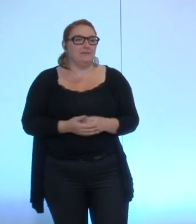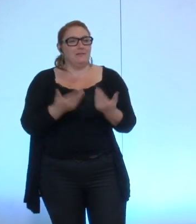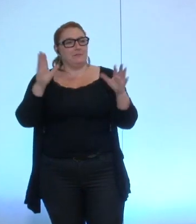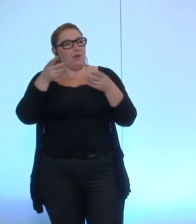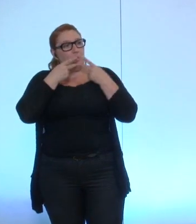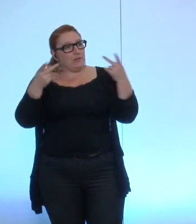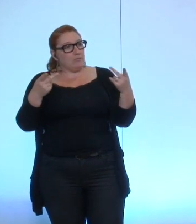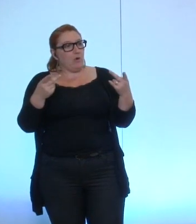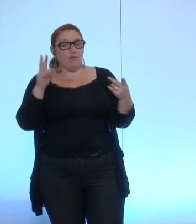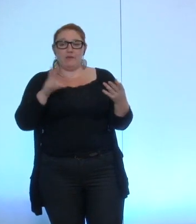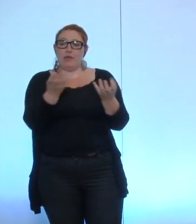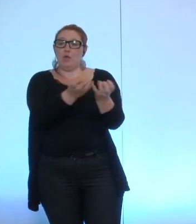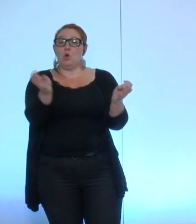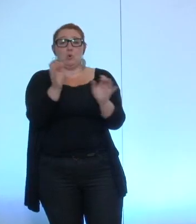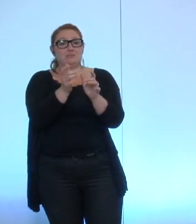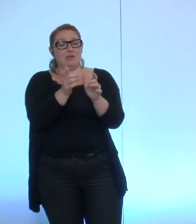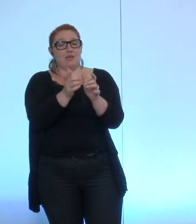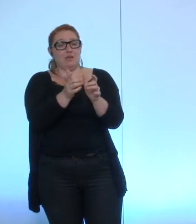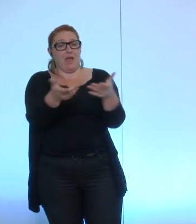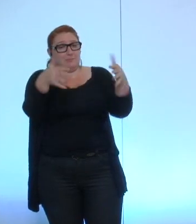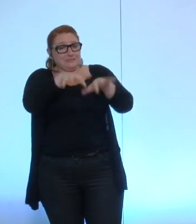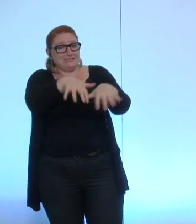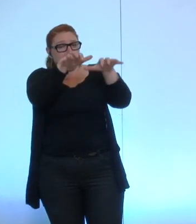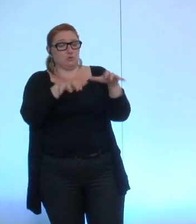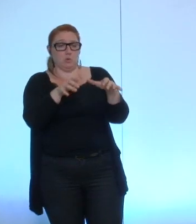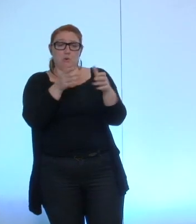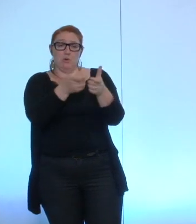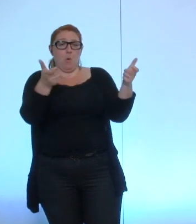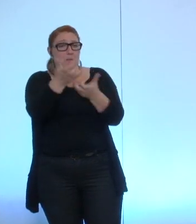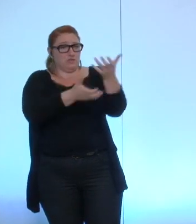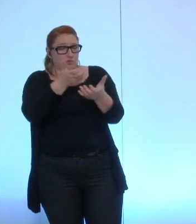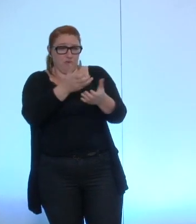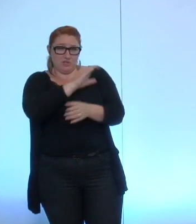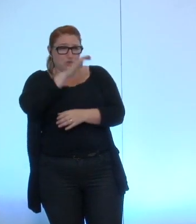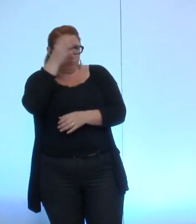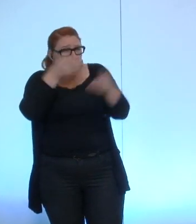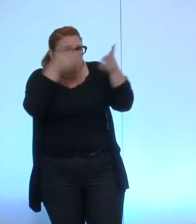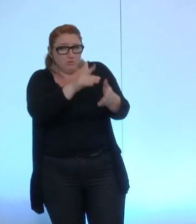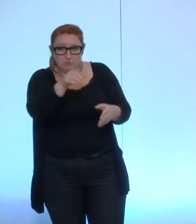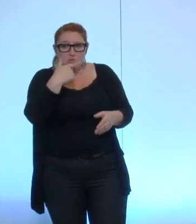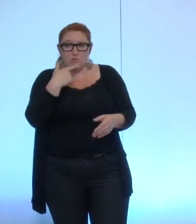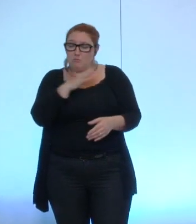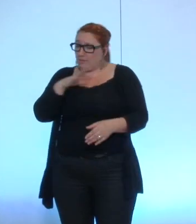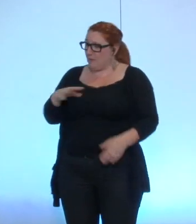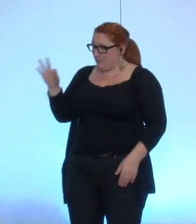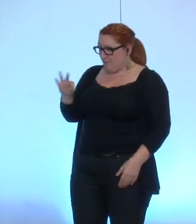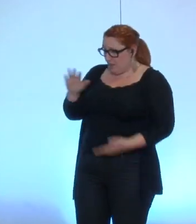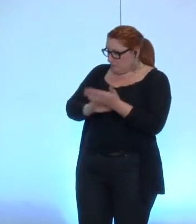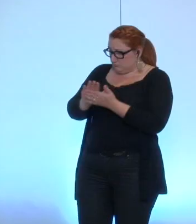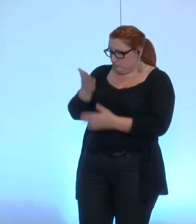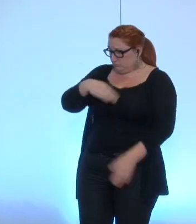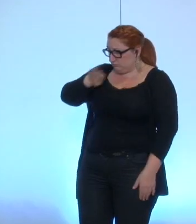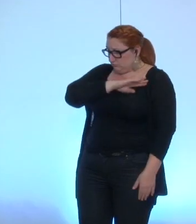mais honnêtement il n'y a pas que le conseil d'administration de la compagnie de chauffage et madame Tavelle je suis très clair je viens de le dire les conseils d'école nous considérons que c'est votre